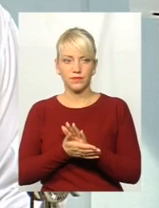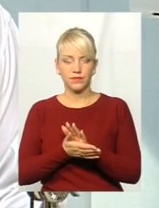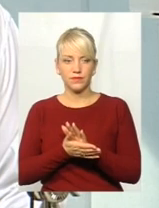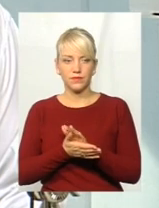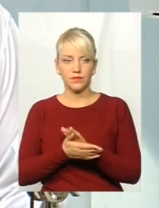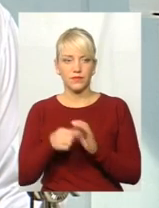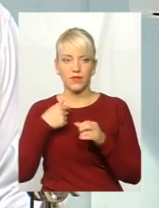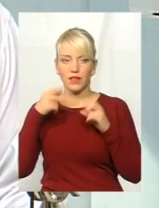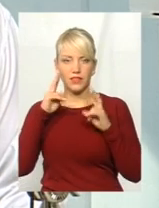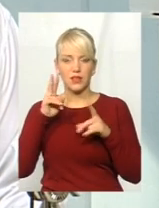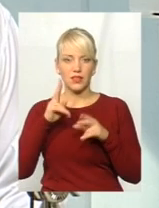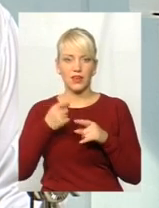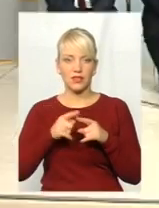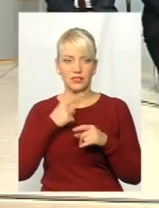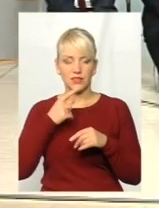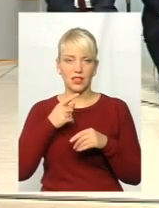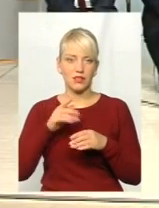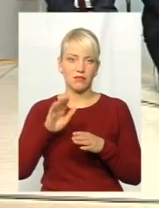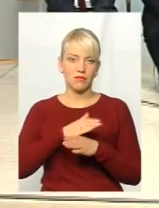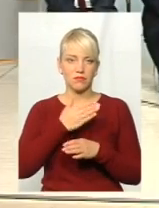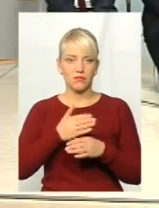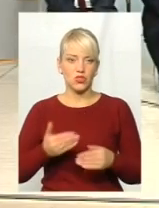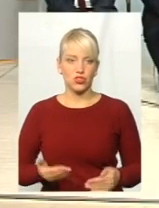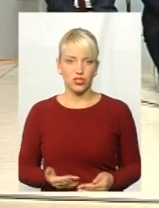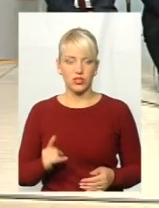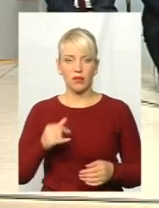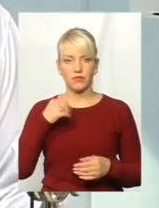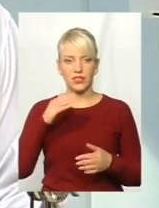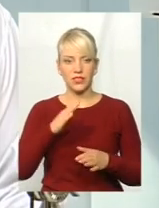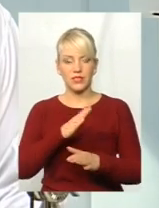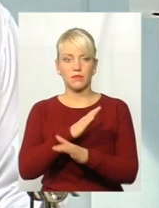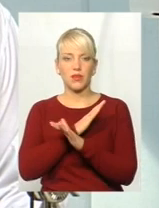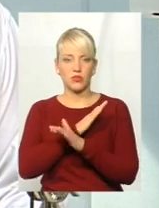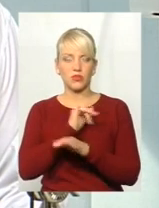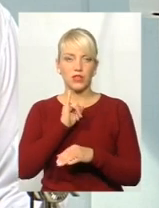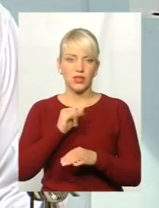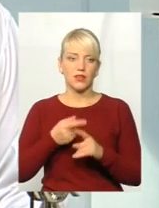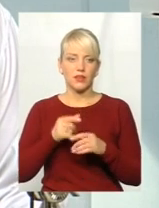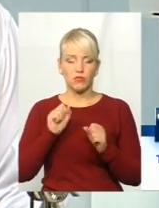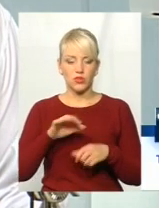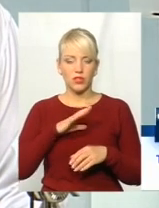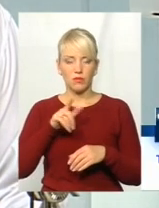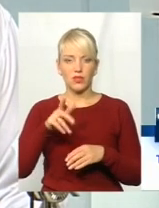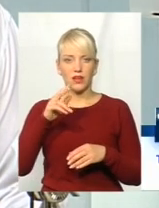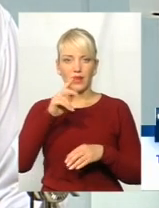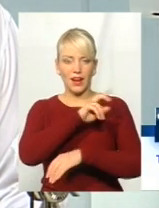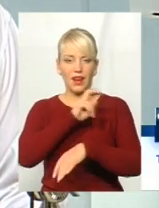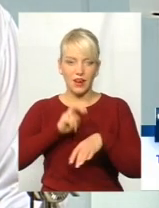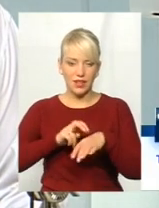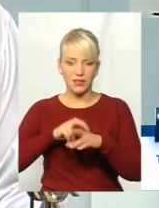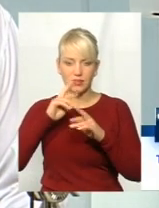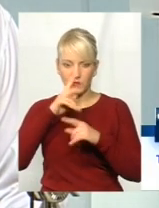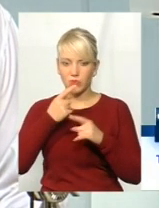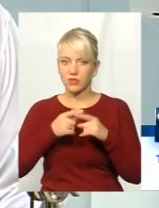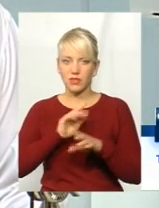не знаю, як назвати кваліфікуємо. життям, ні смерти. Можна так сказати. І, напевно, що дійсно там є лікарська помилка. Ви знаєте, і це не